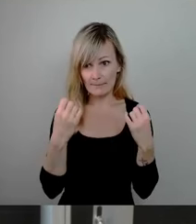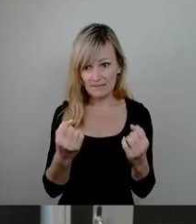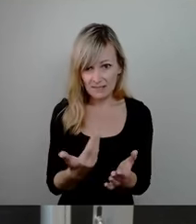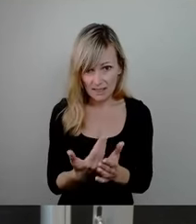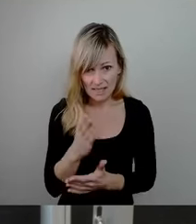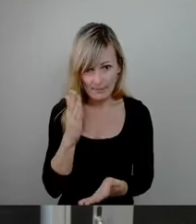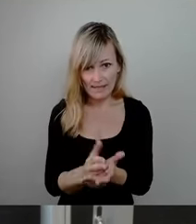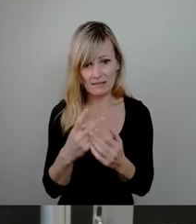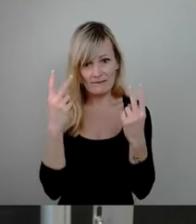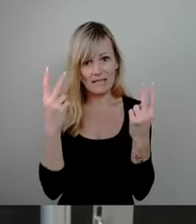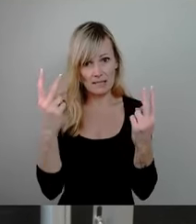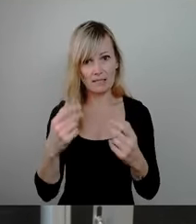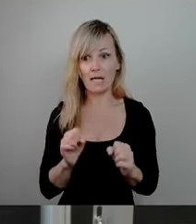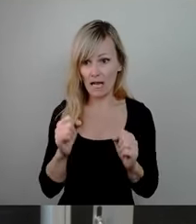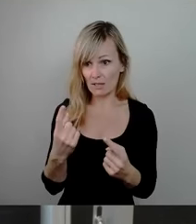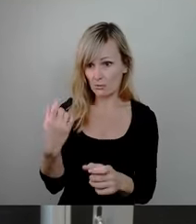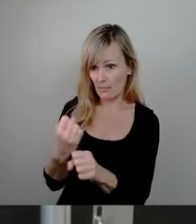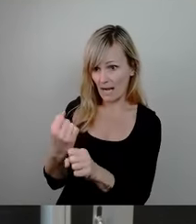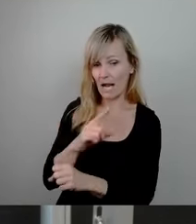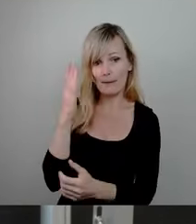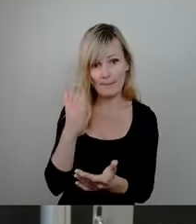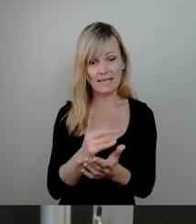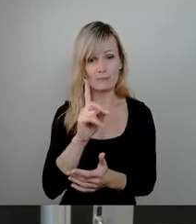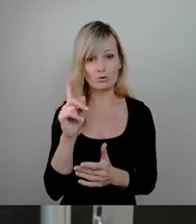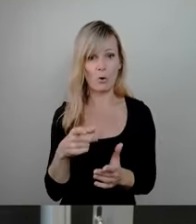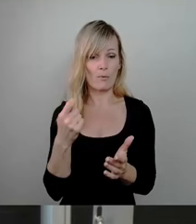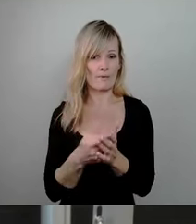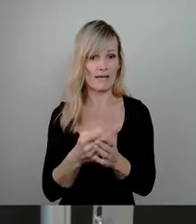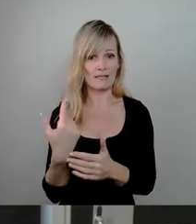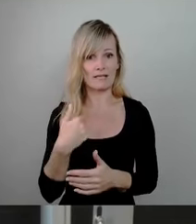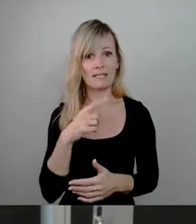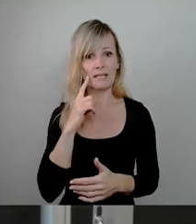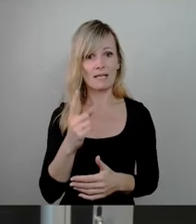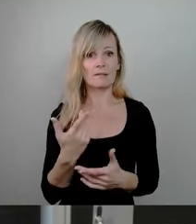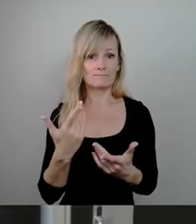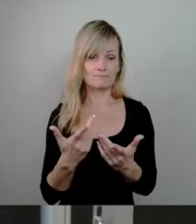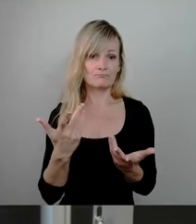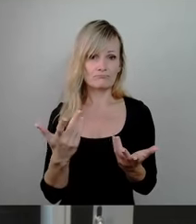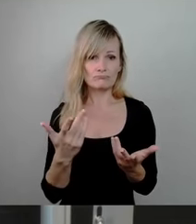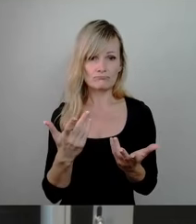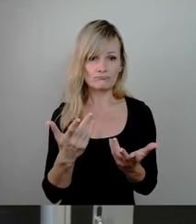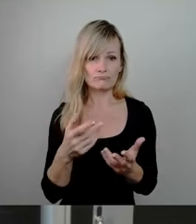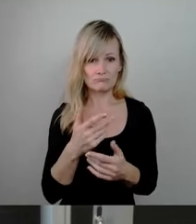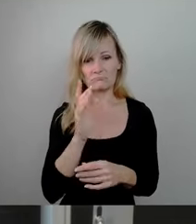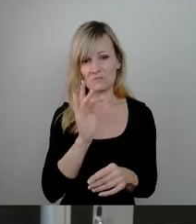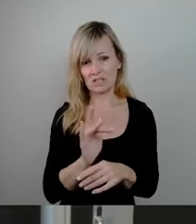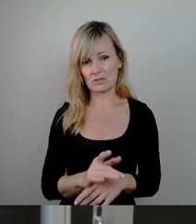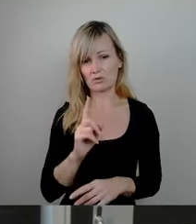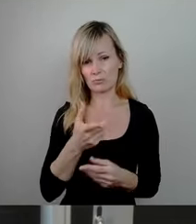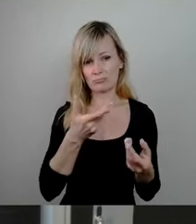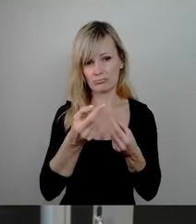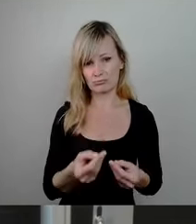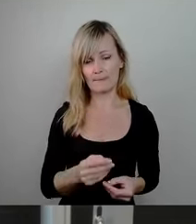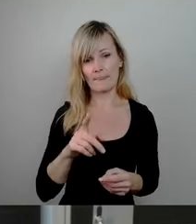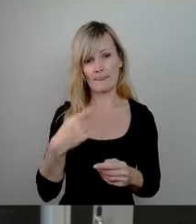Ende. Man kann das so machen, aber man muss es am Ende auch bewerten. Und ich halte das für äußerst kritisch. Und ich glaube, darüber werden wir noch reden müssen in den nächsten